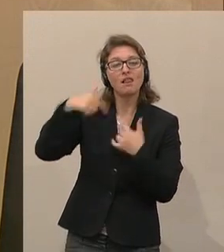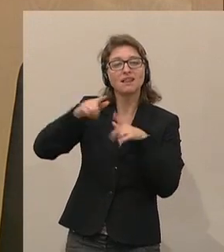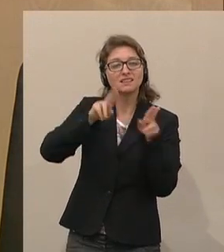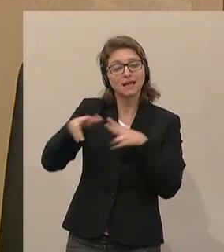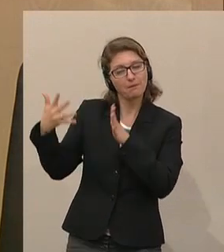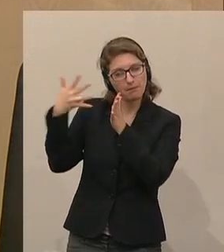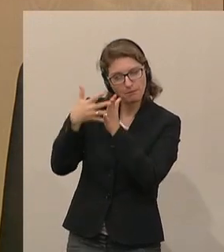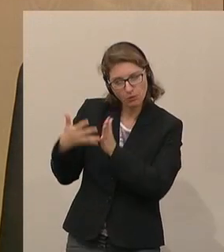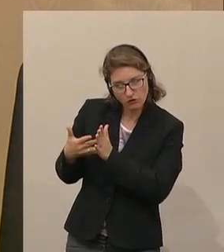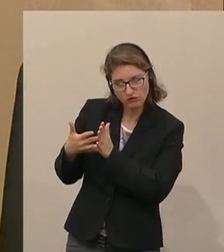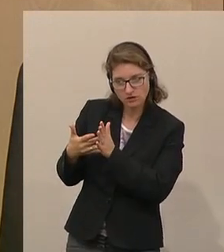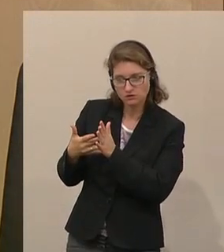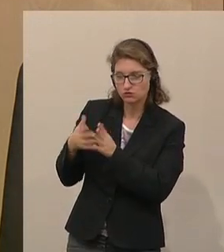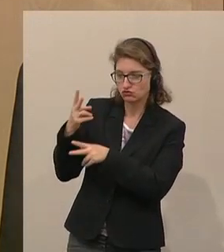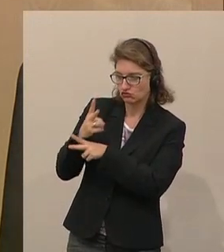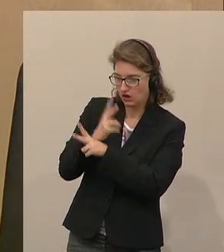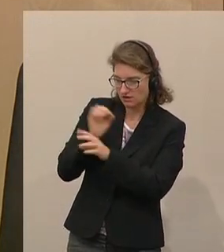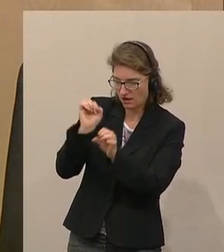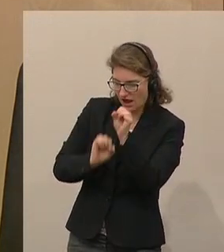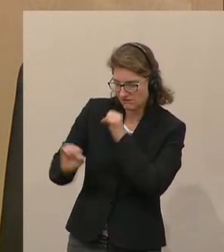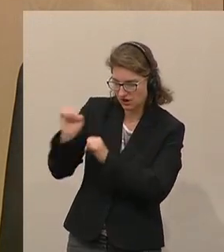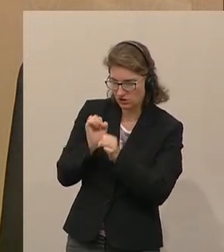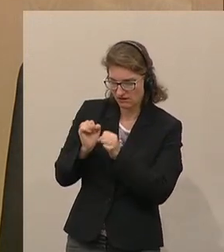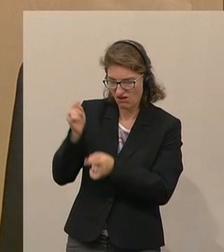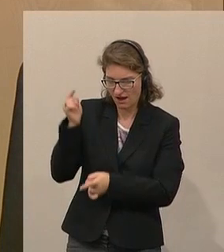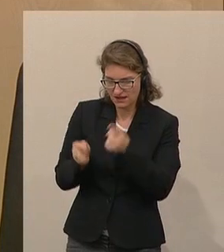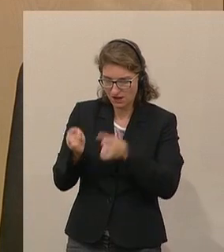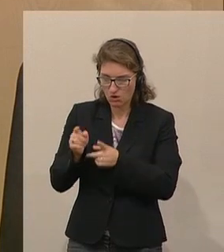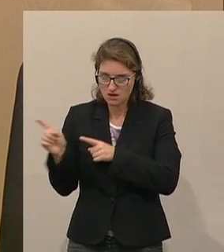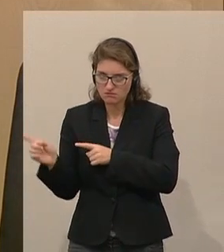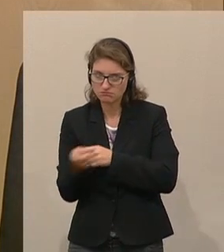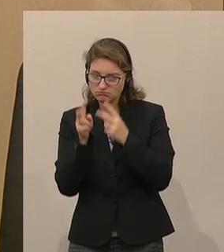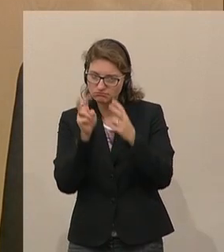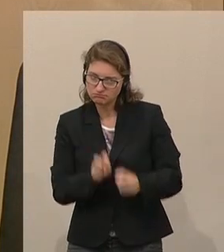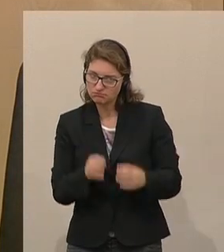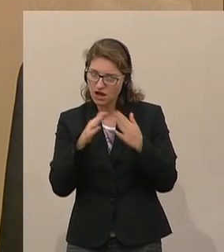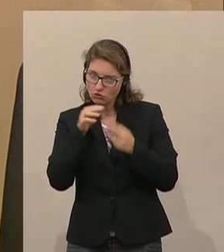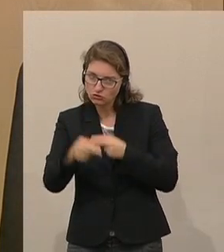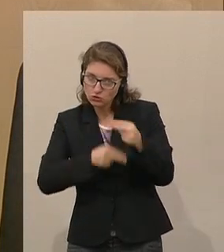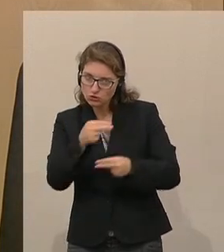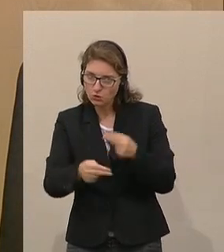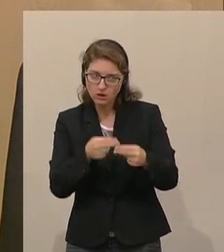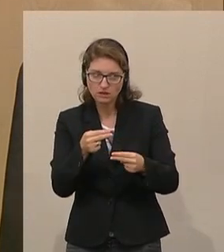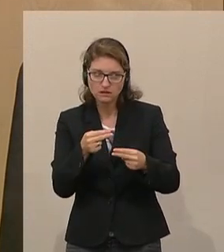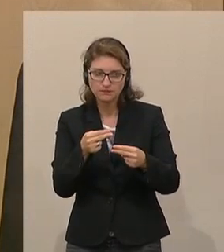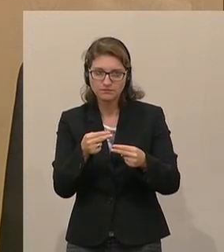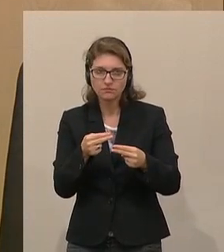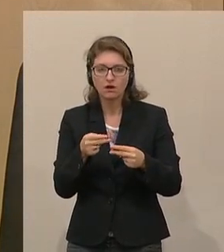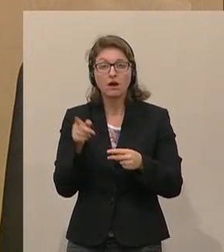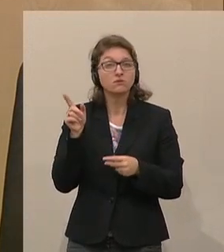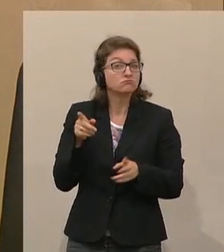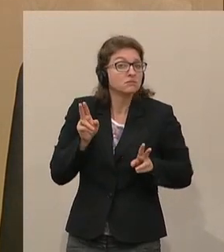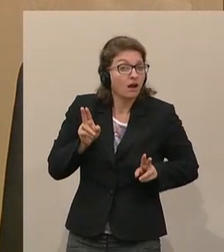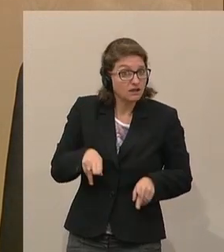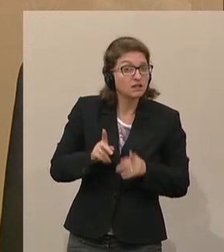sprich von der untergeordneten Justiz, angeordneten Ermittlungen und Hausdurchsuchungen rechtskonform sind, dann ist es auch gut und